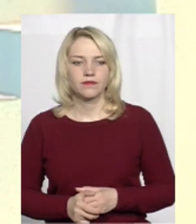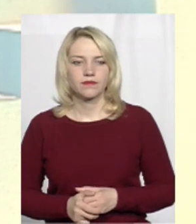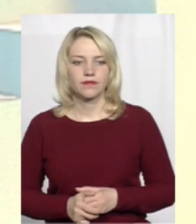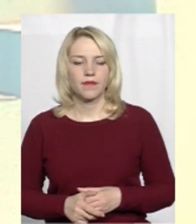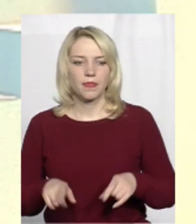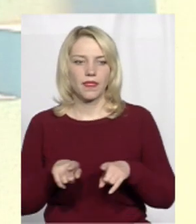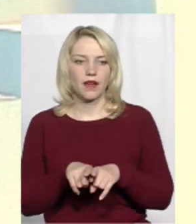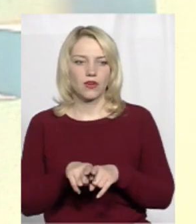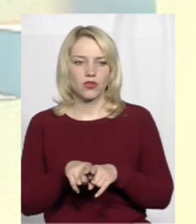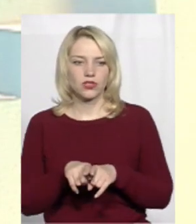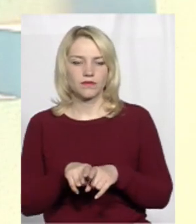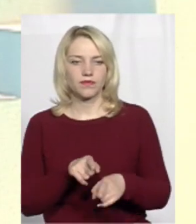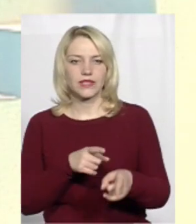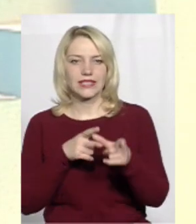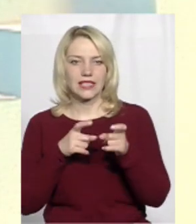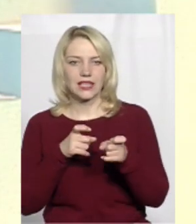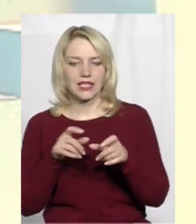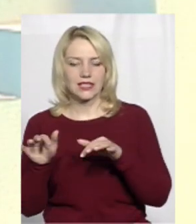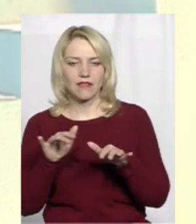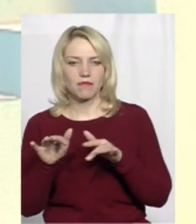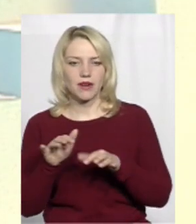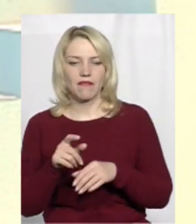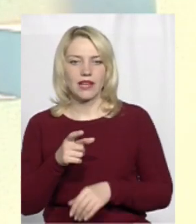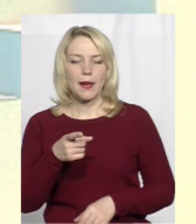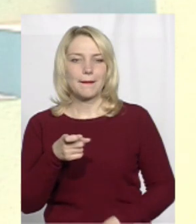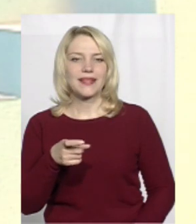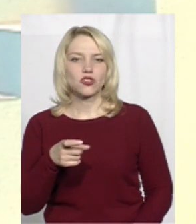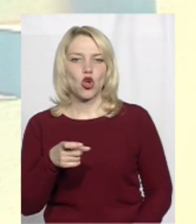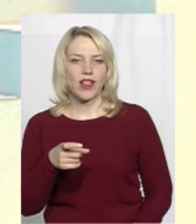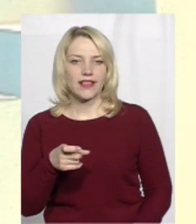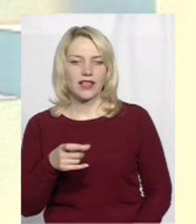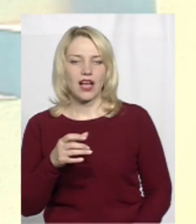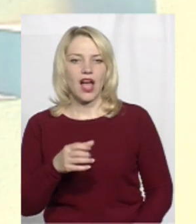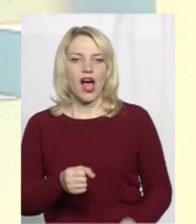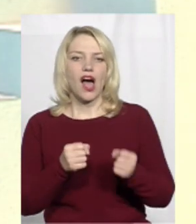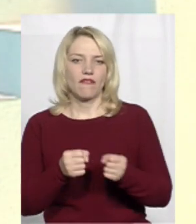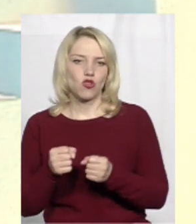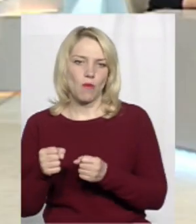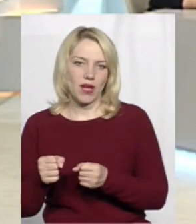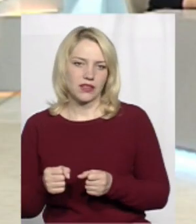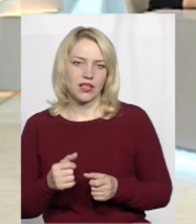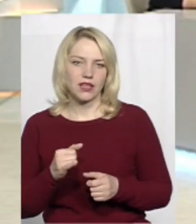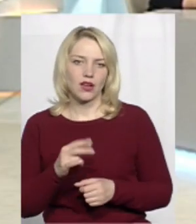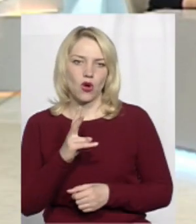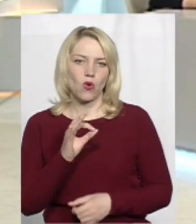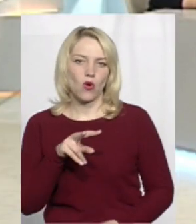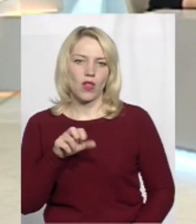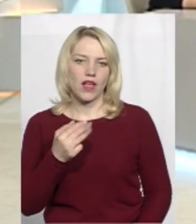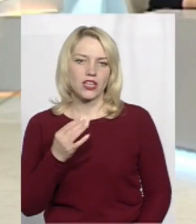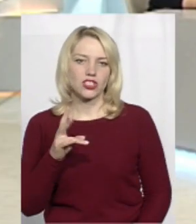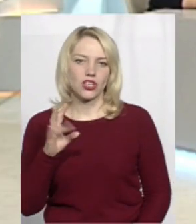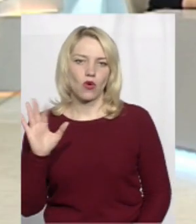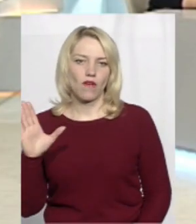також Стрілецькі вправи з пістолета, з автомата Калашникова.